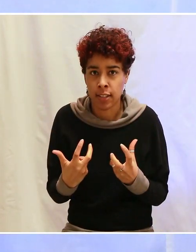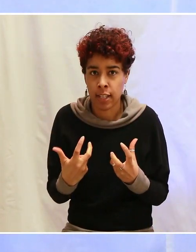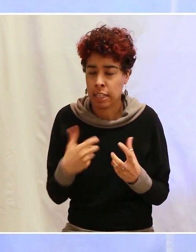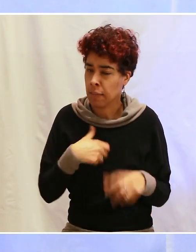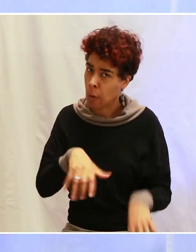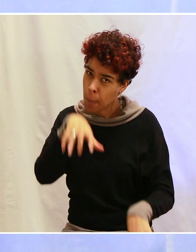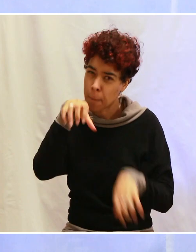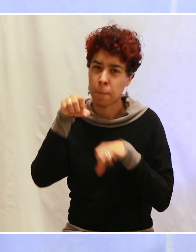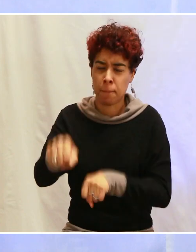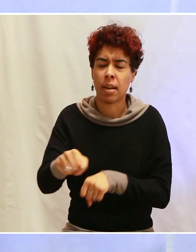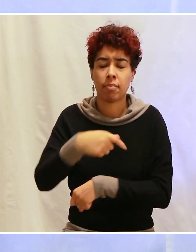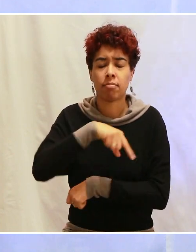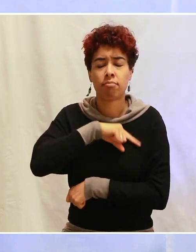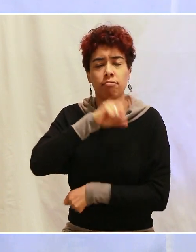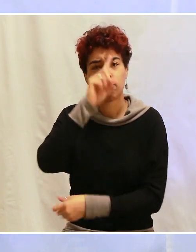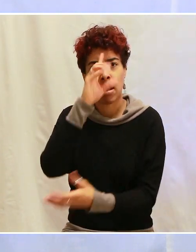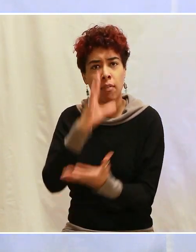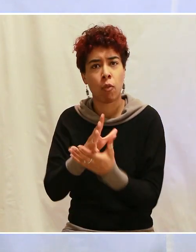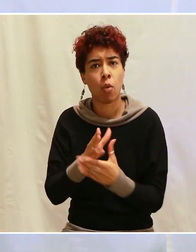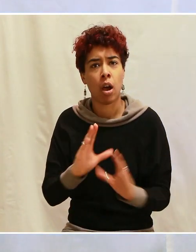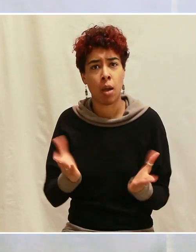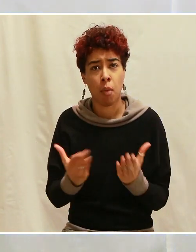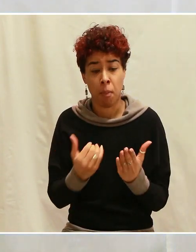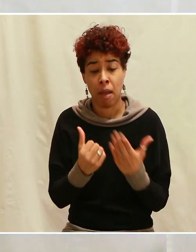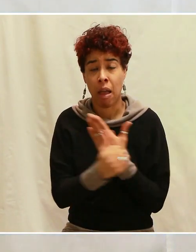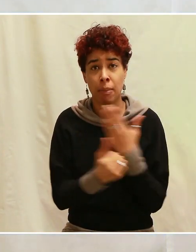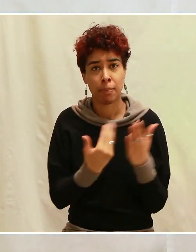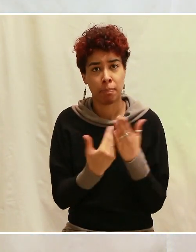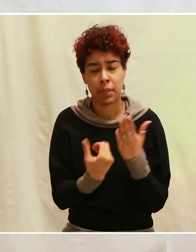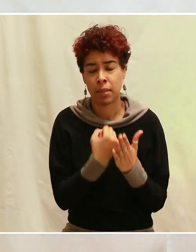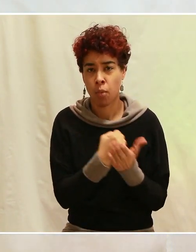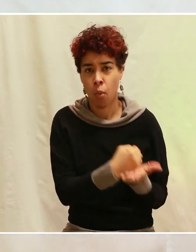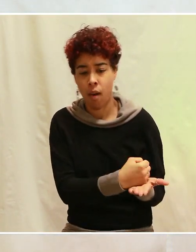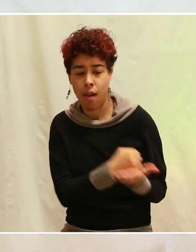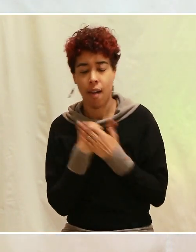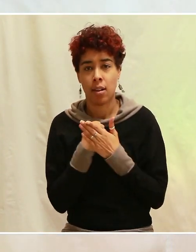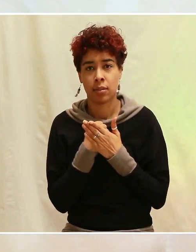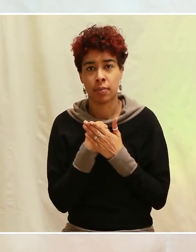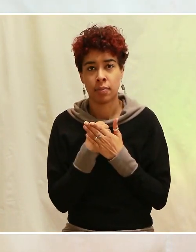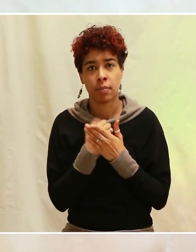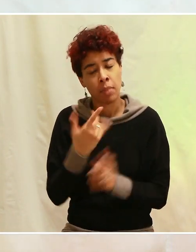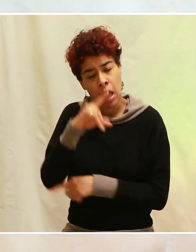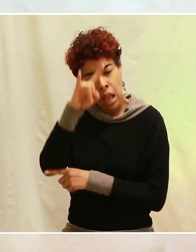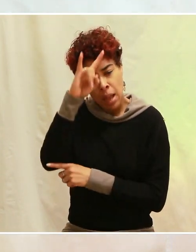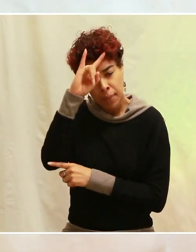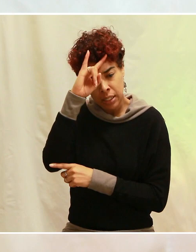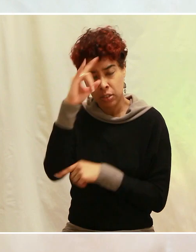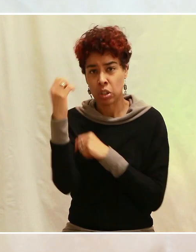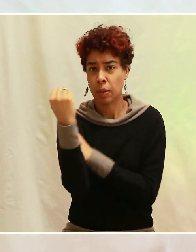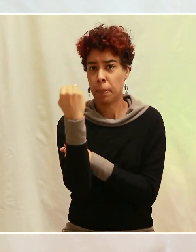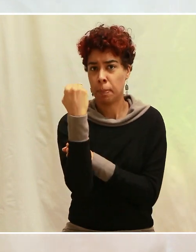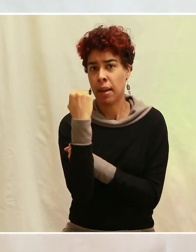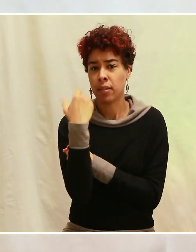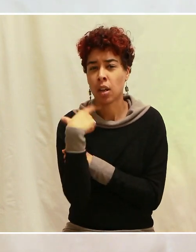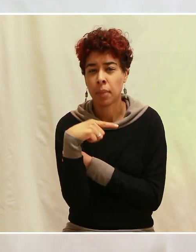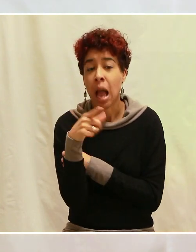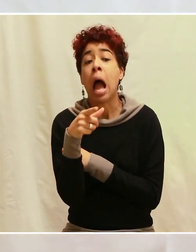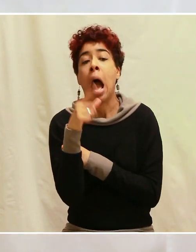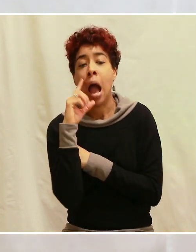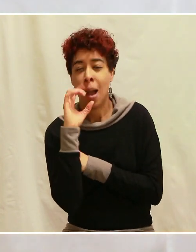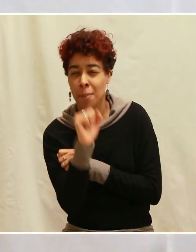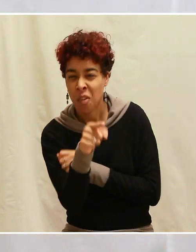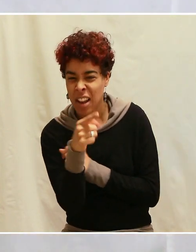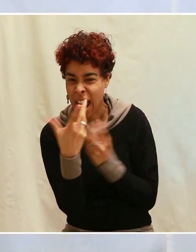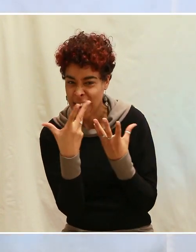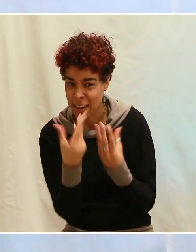résister par la foi, en t'appuyant sur la parole de Dieu, pour que l'adversaire n'ait pas de faille à toucher dans ton